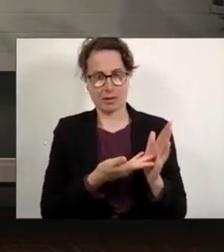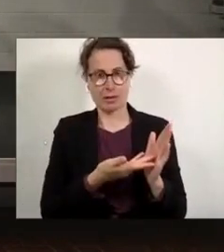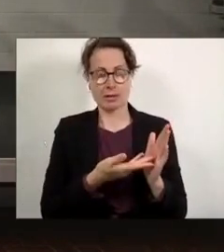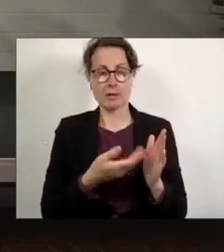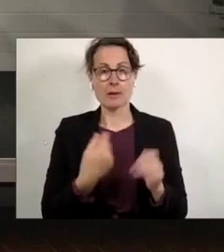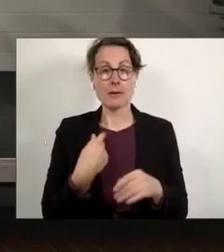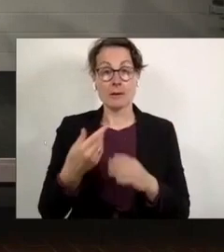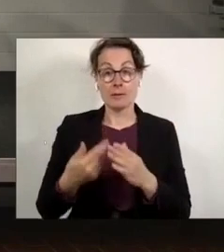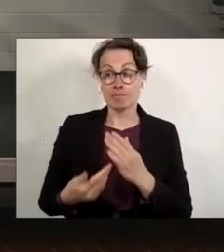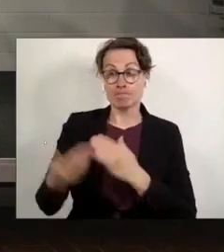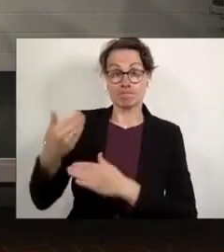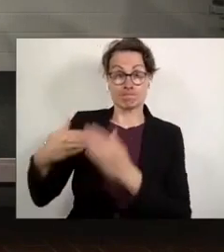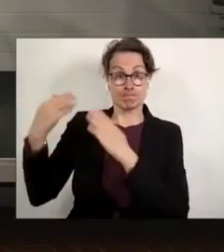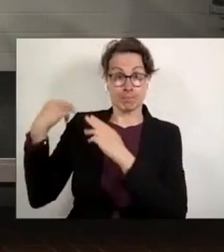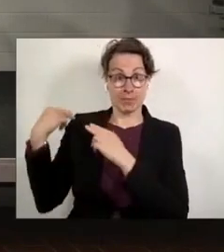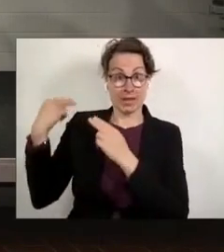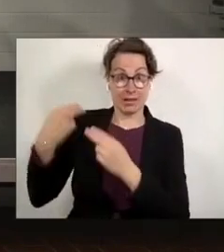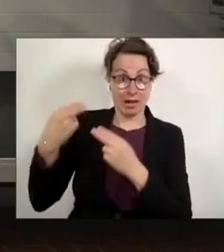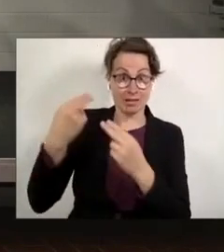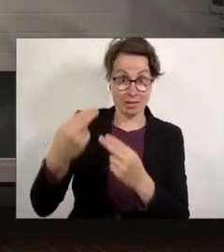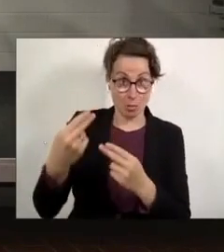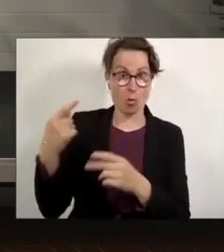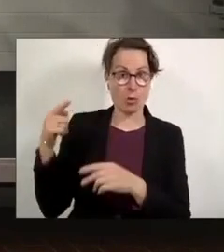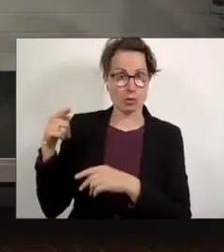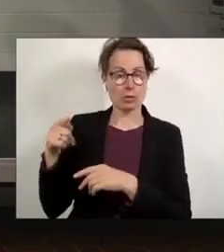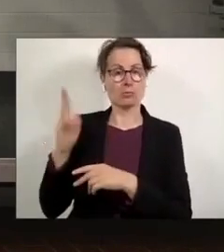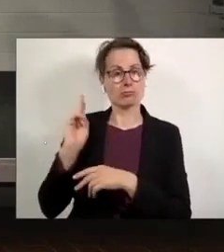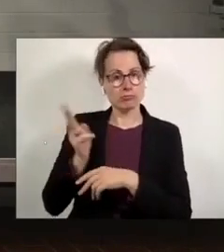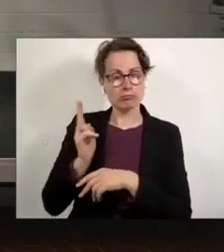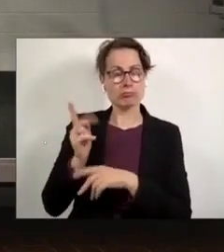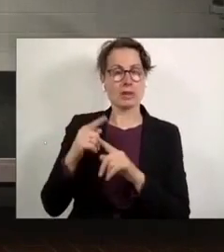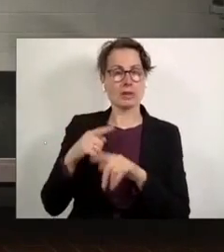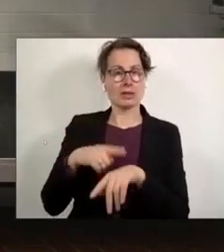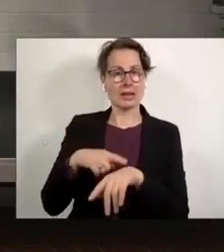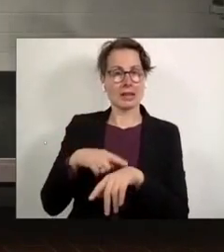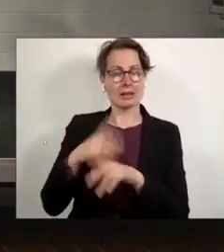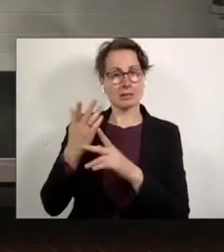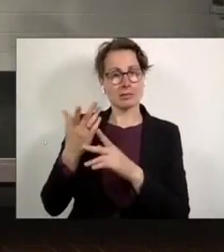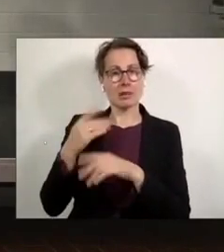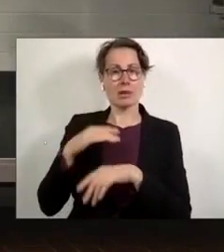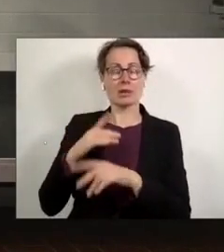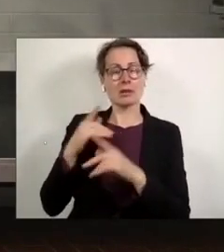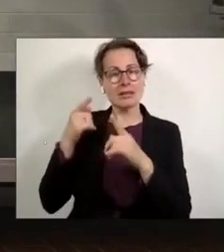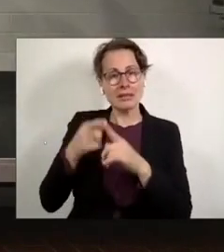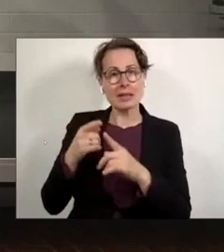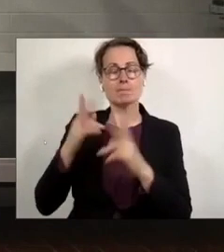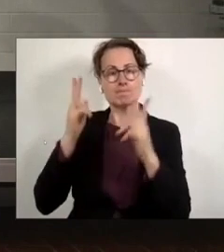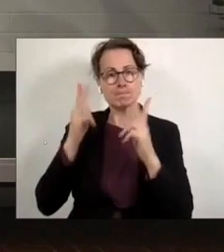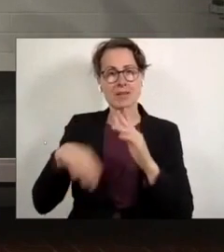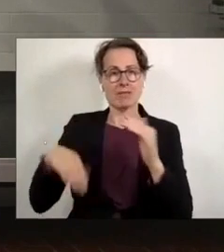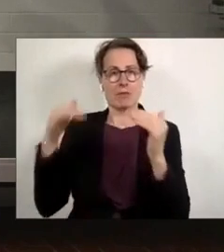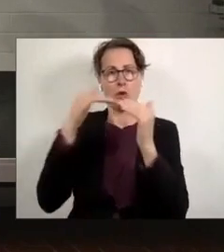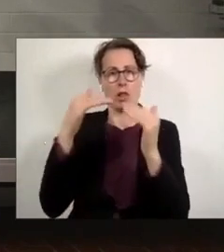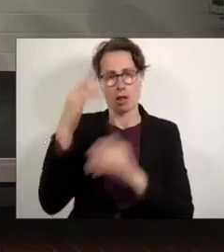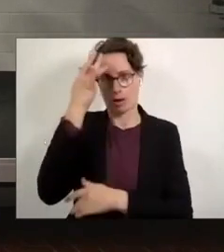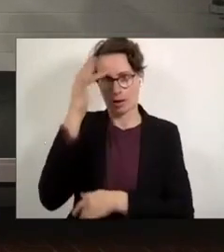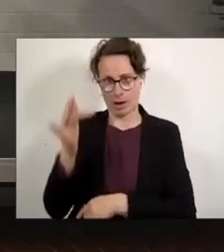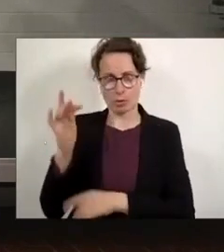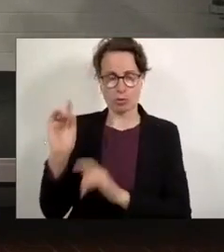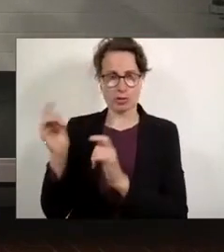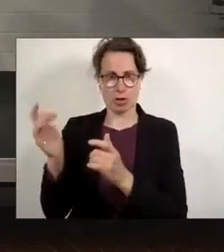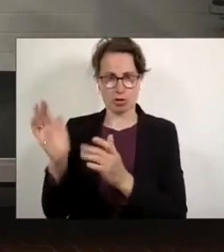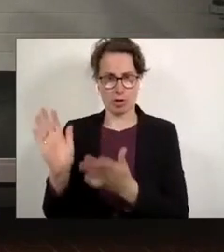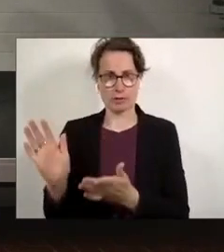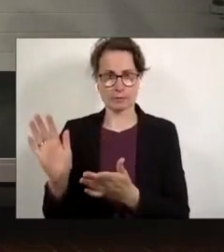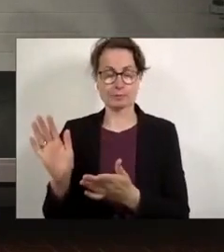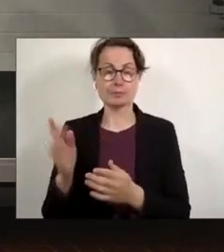Vorgängergeneration, die es anstrebten, endlich in dieser Gesellschaft vollständig anerkannt zu werden. Natürlich geht es auch in